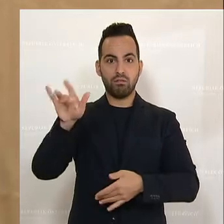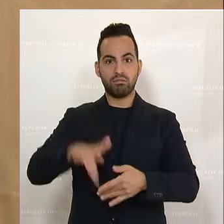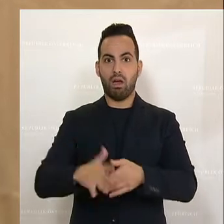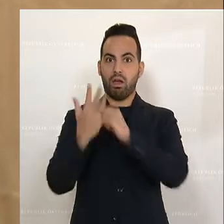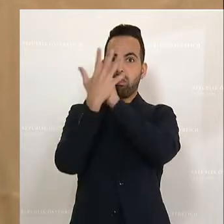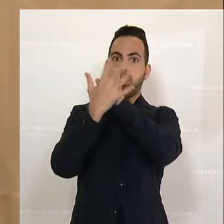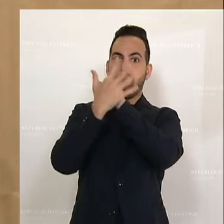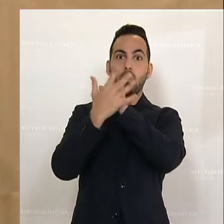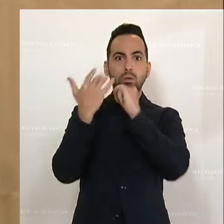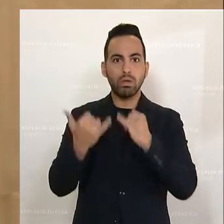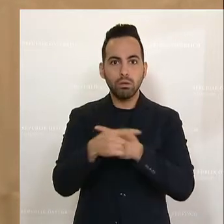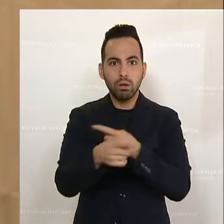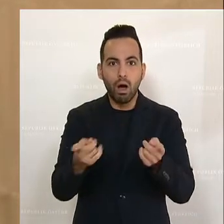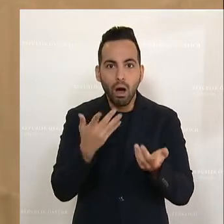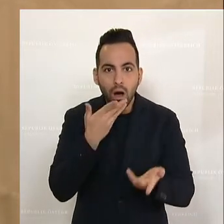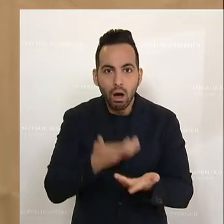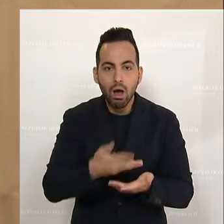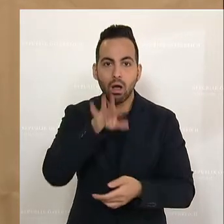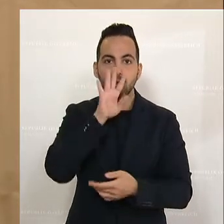jetzt auch enttäuscht sind.